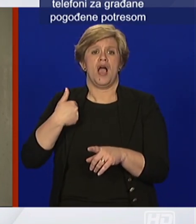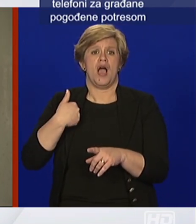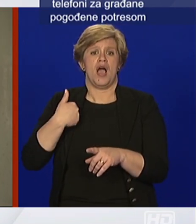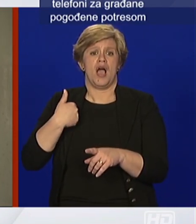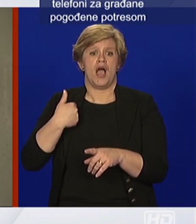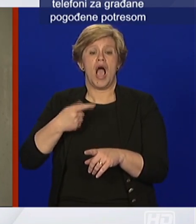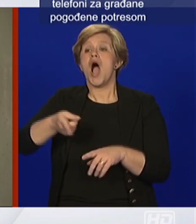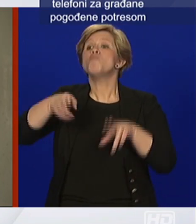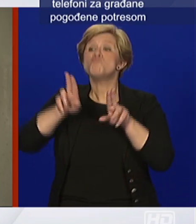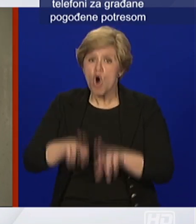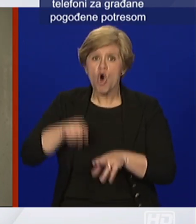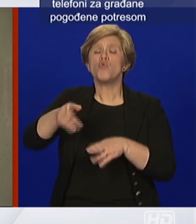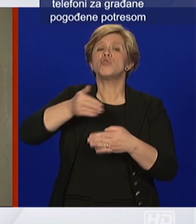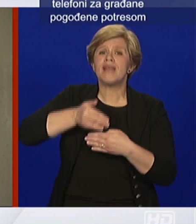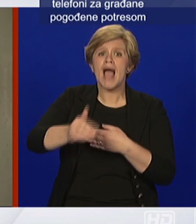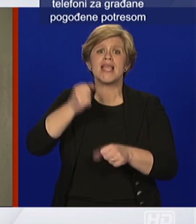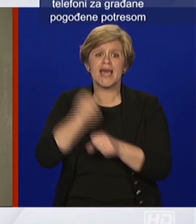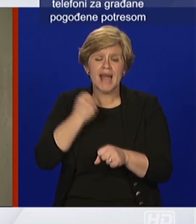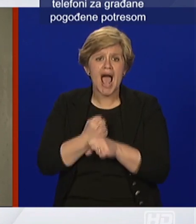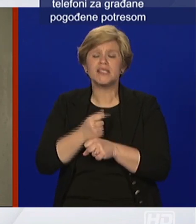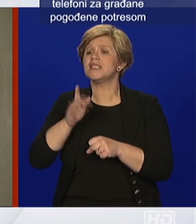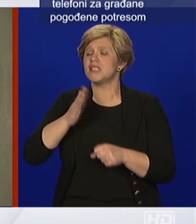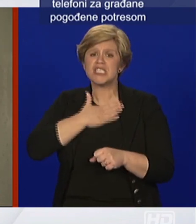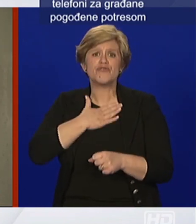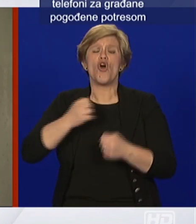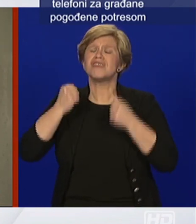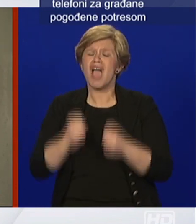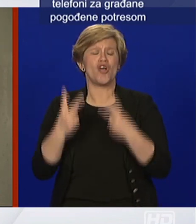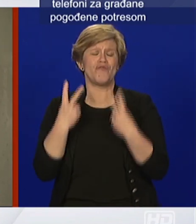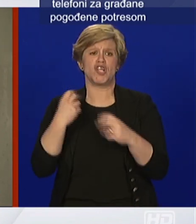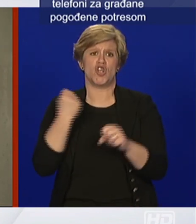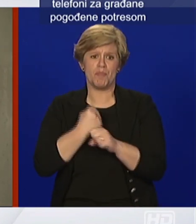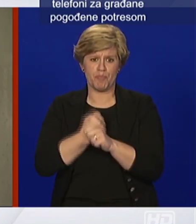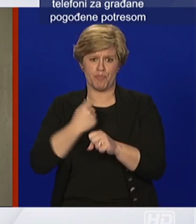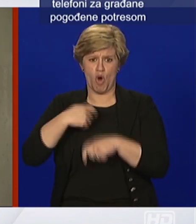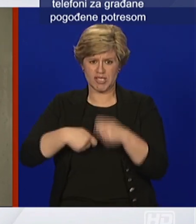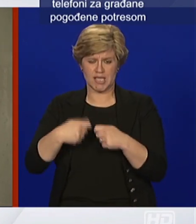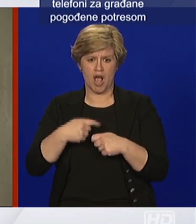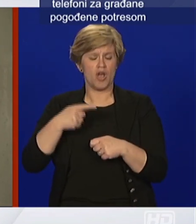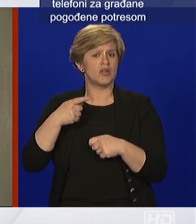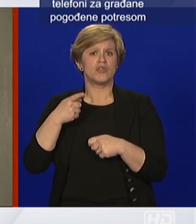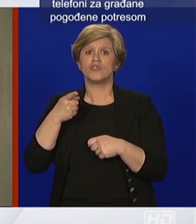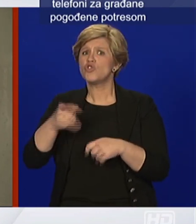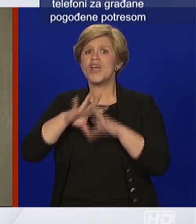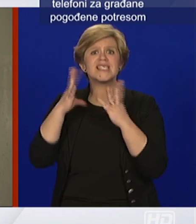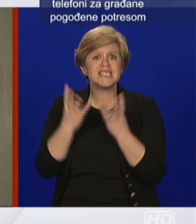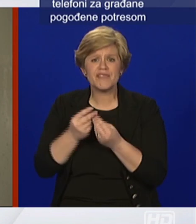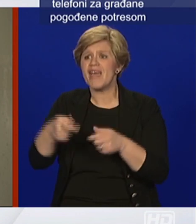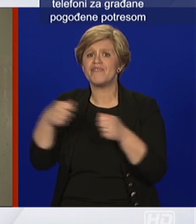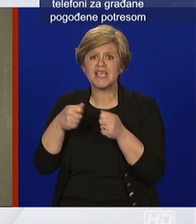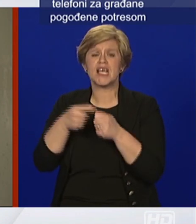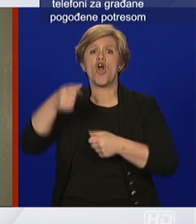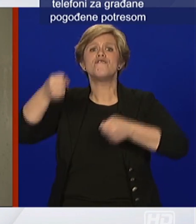nastave raditi svoj izuzetno važan posao to je cijela priča oko vozača kamiona